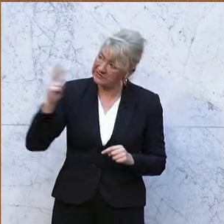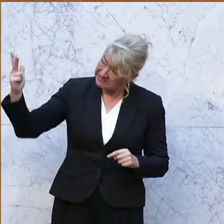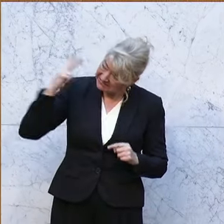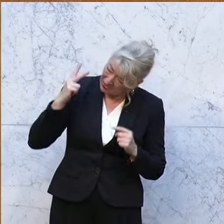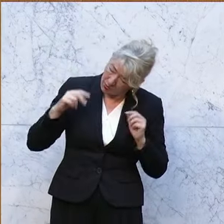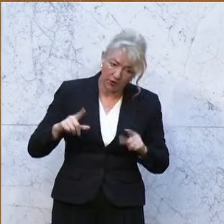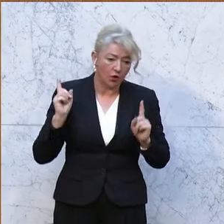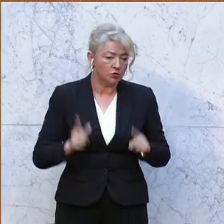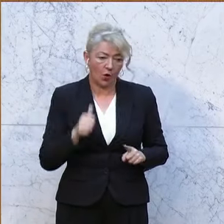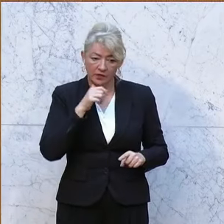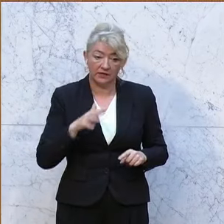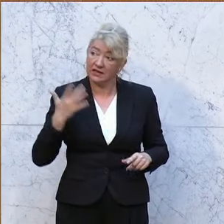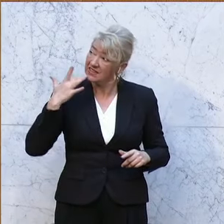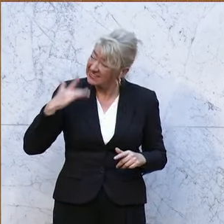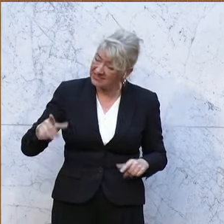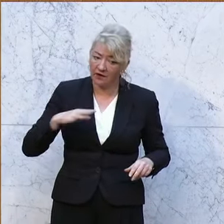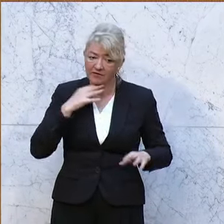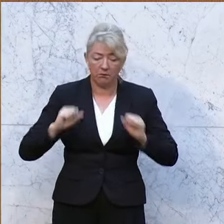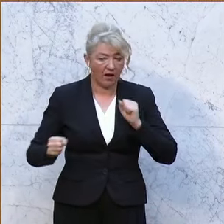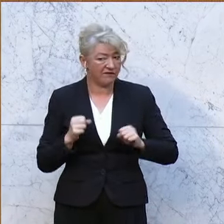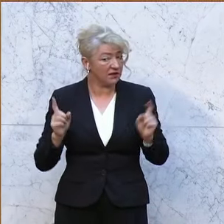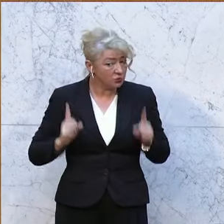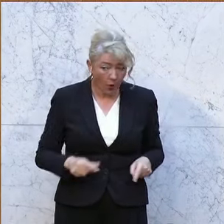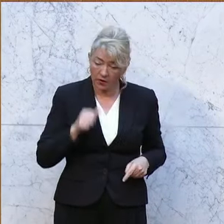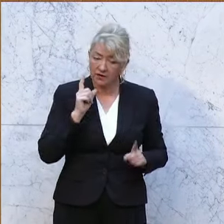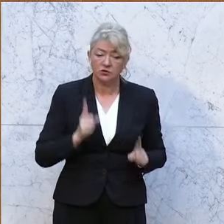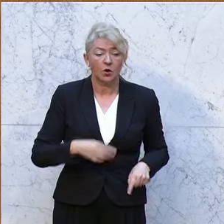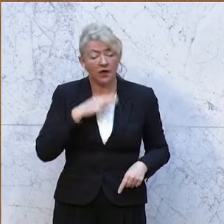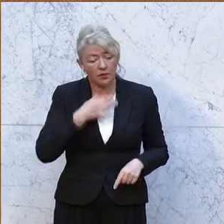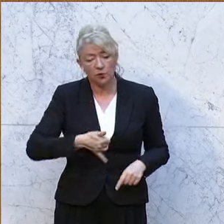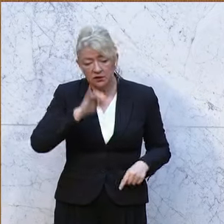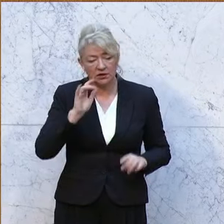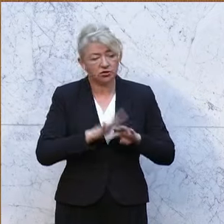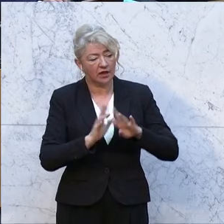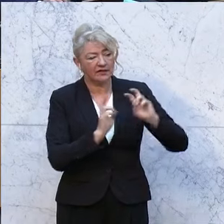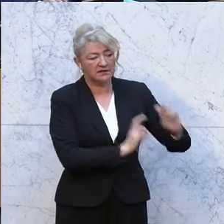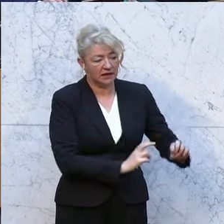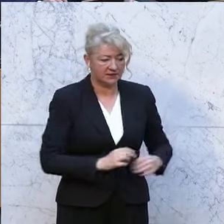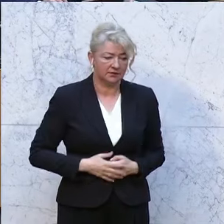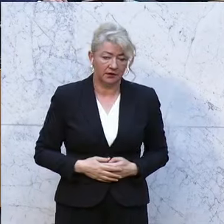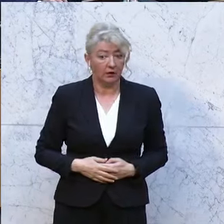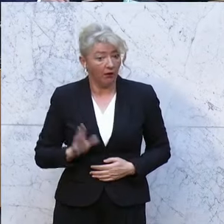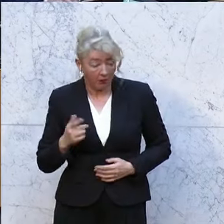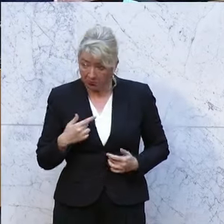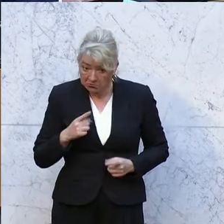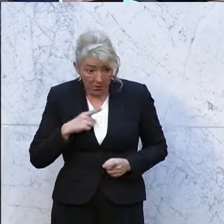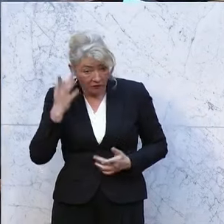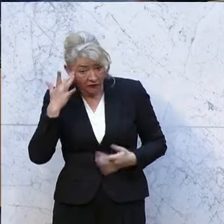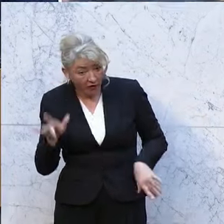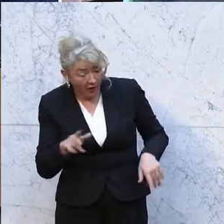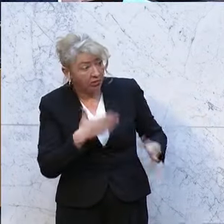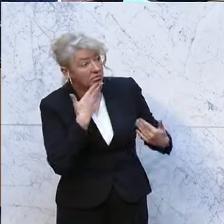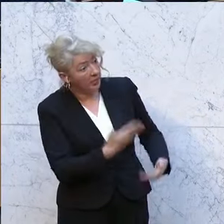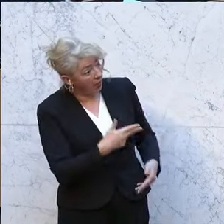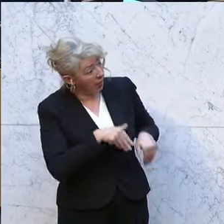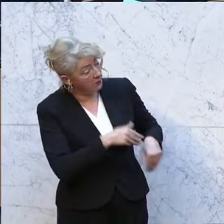nicht zu viel bewegen in der großen Hitze. Man soll ausreichend trinken und sich in den Schatten setzen. Nein, ich hätte es nicht gewusst, wenn uns der Herr Minister